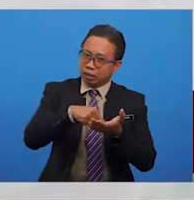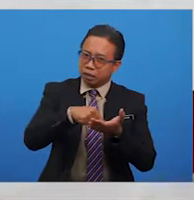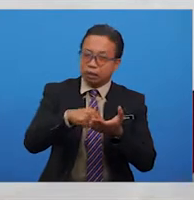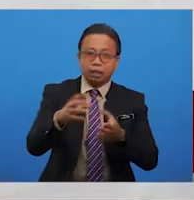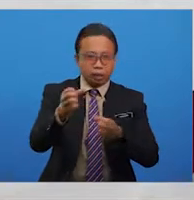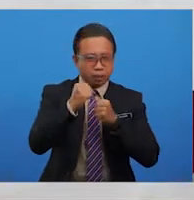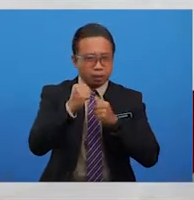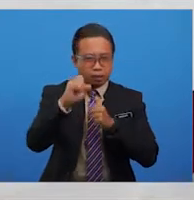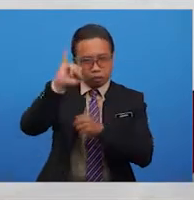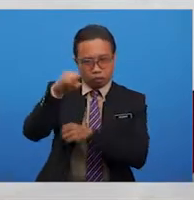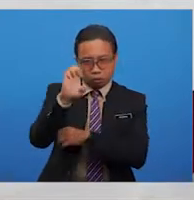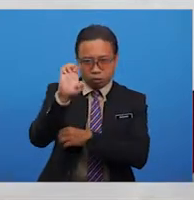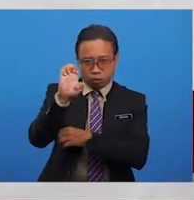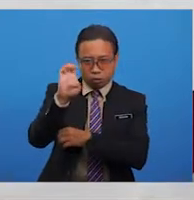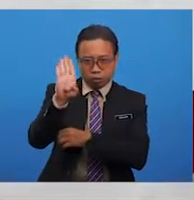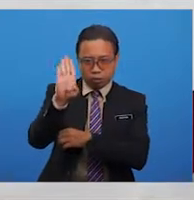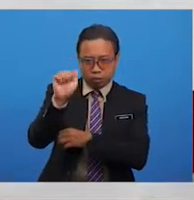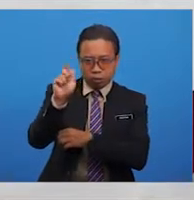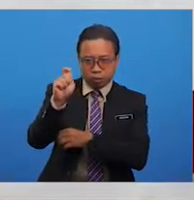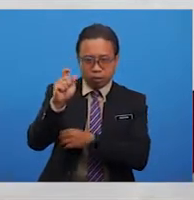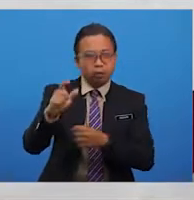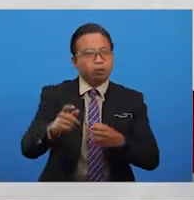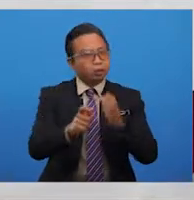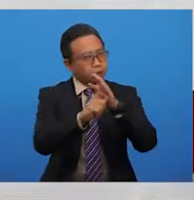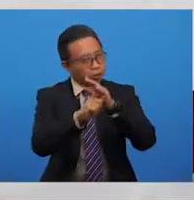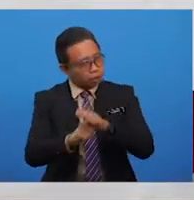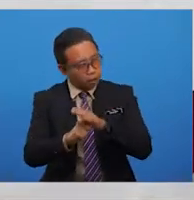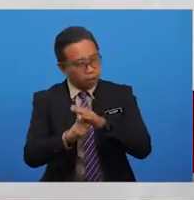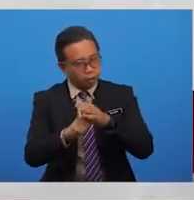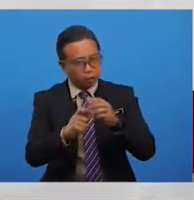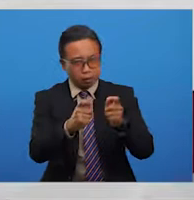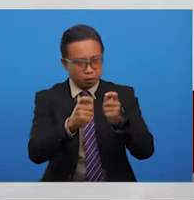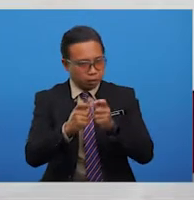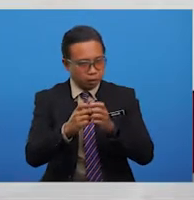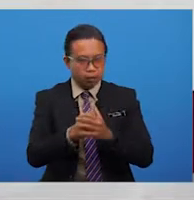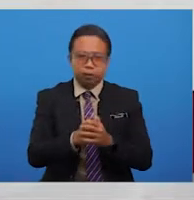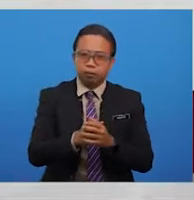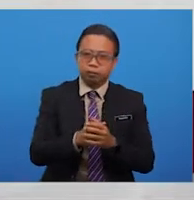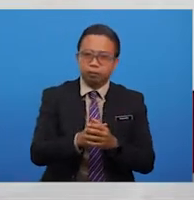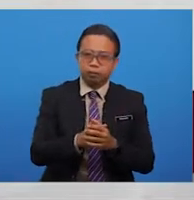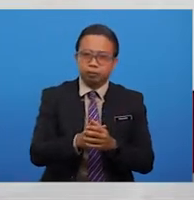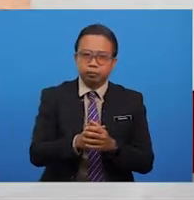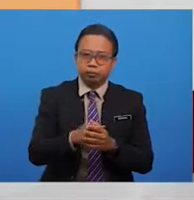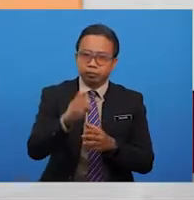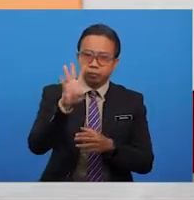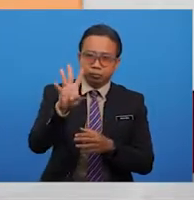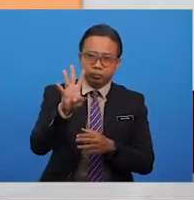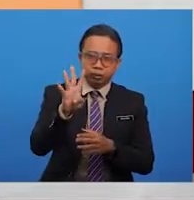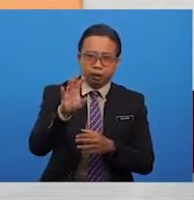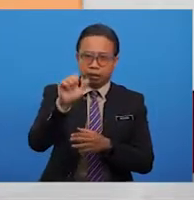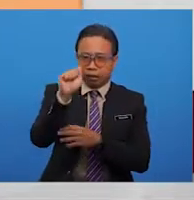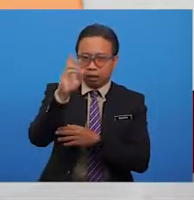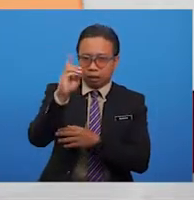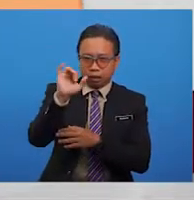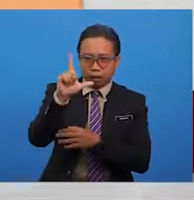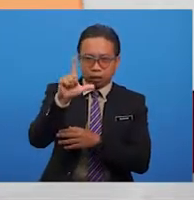melalui tindakan jebat yang berani mempertahankan kebenaran. Dan nilai yang keempat ialah nilai